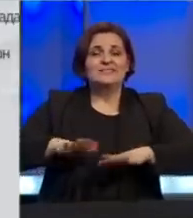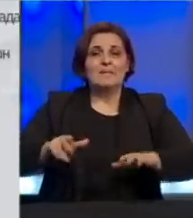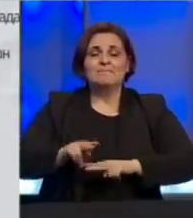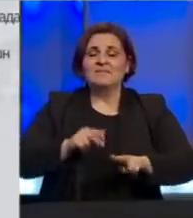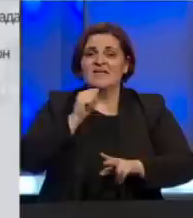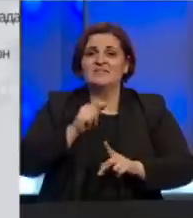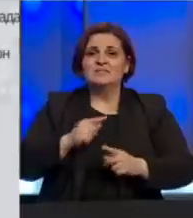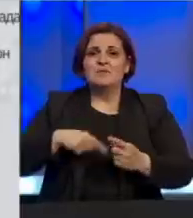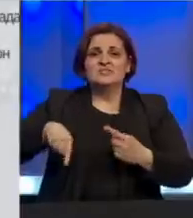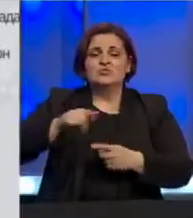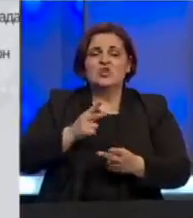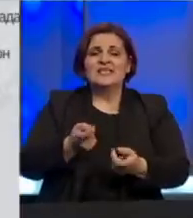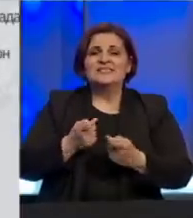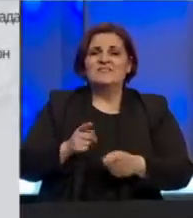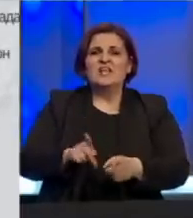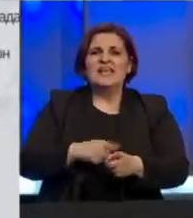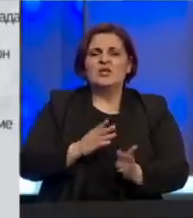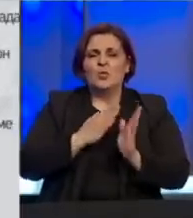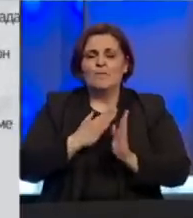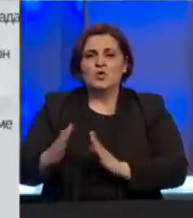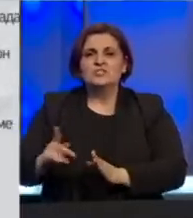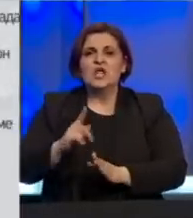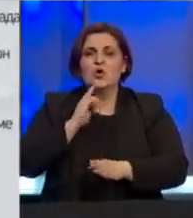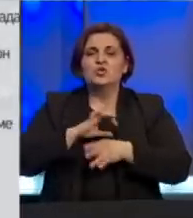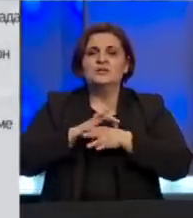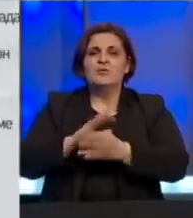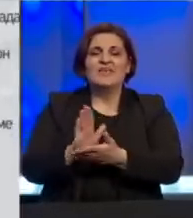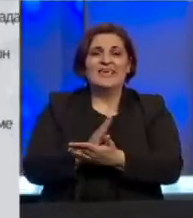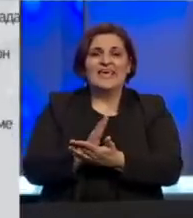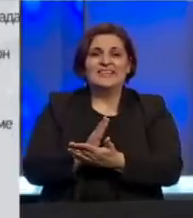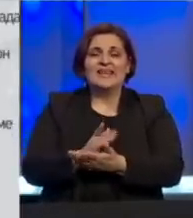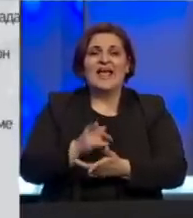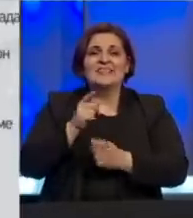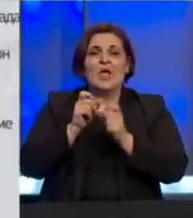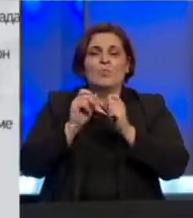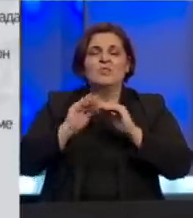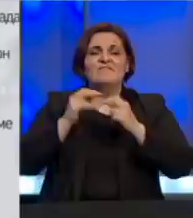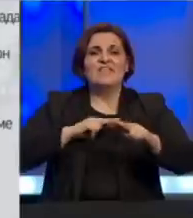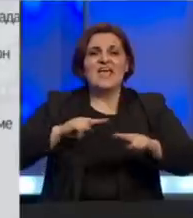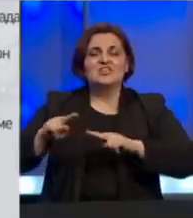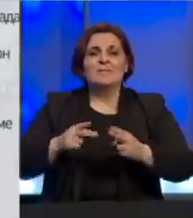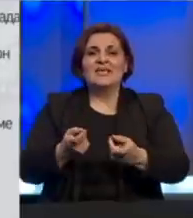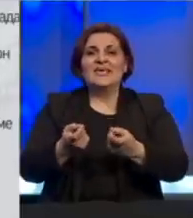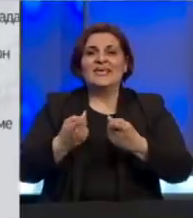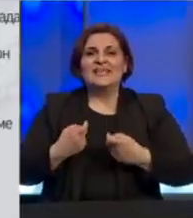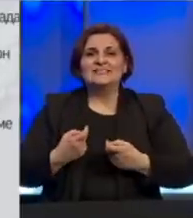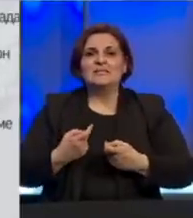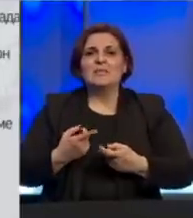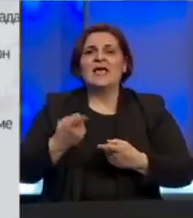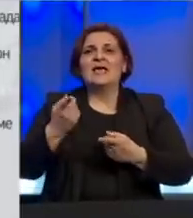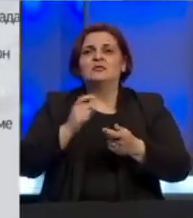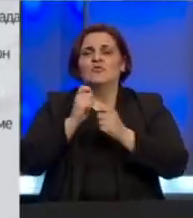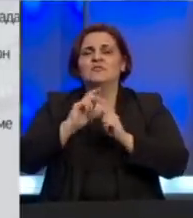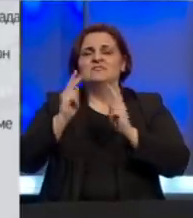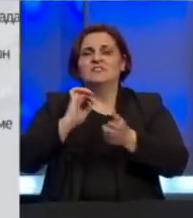financija zaokružilo inicijative nakon dugih procedura koje su provodili entiteti te je uputilo na vijeće ministara inicijativu za aranžman sa Svjetskom